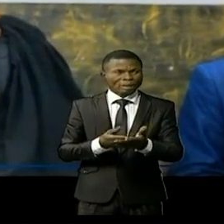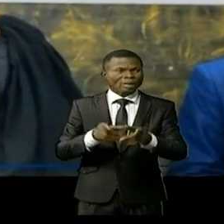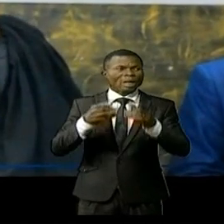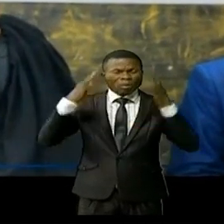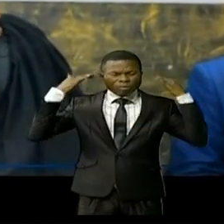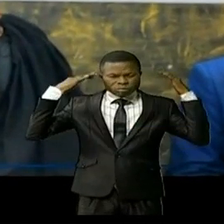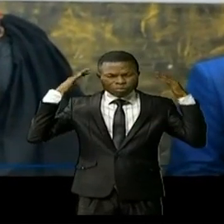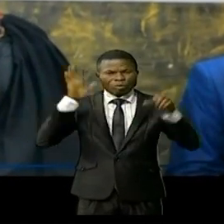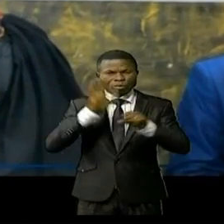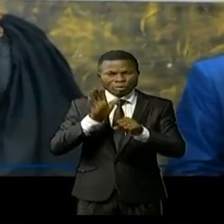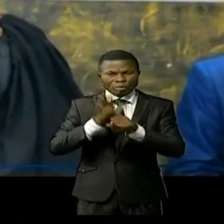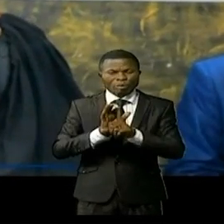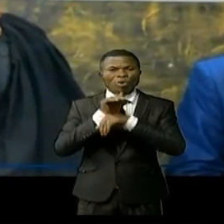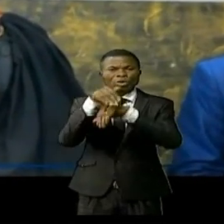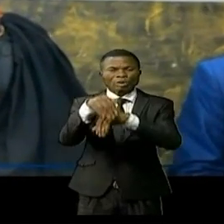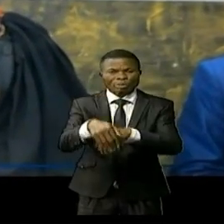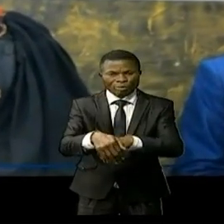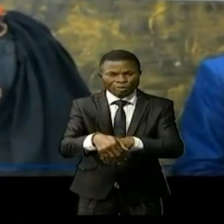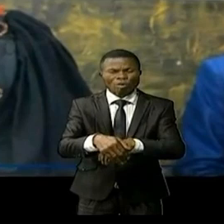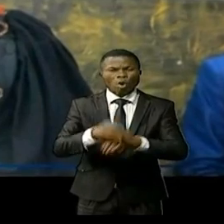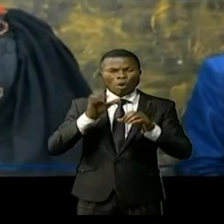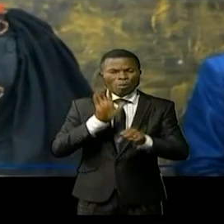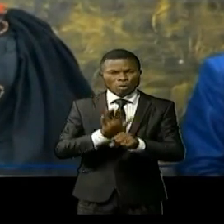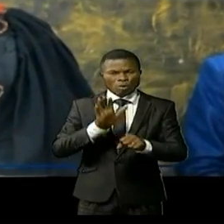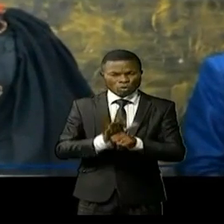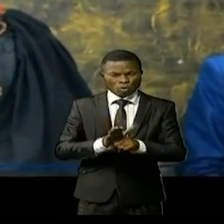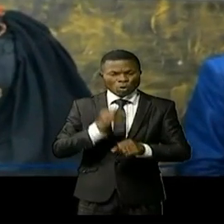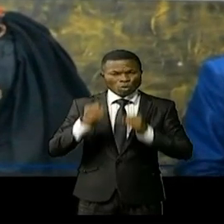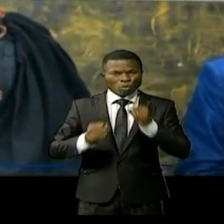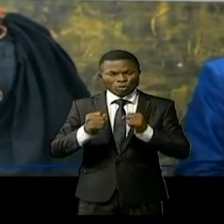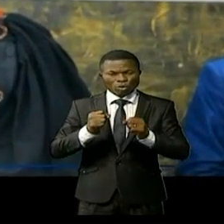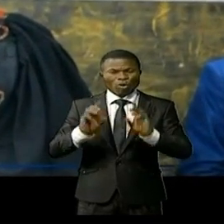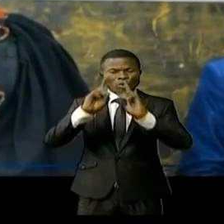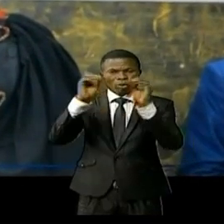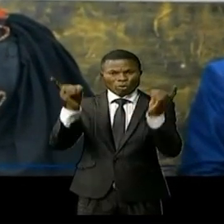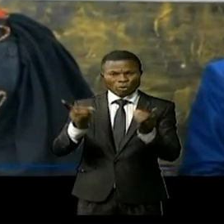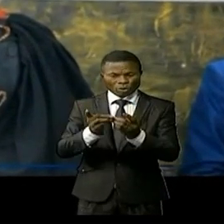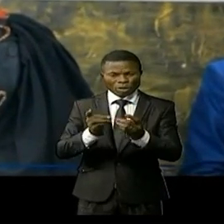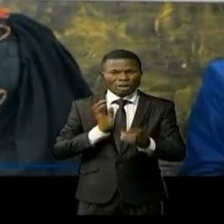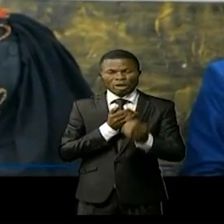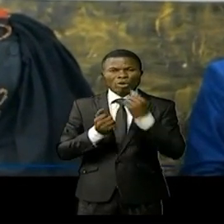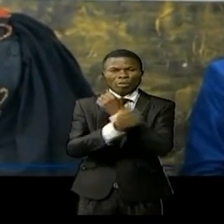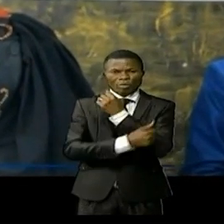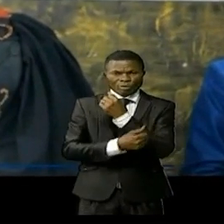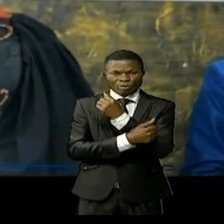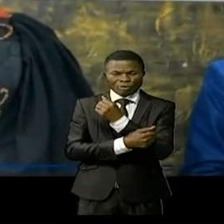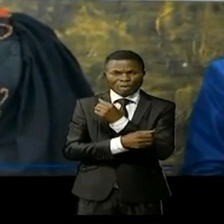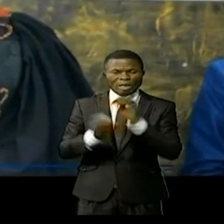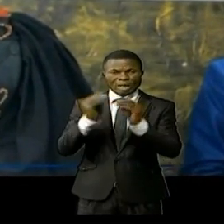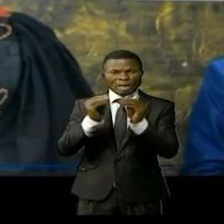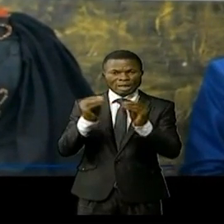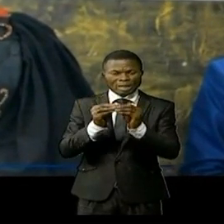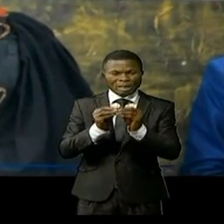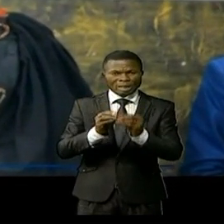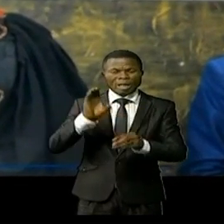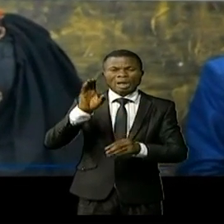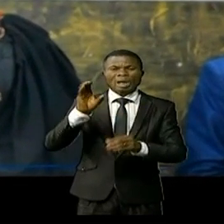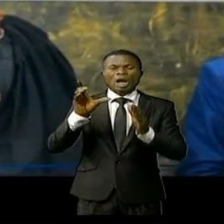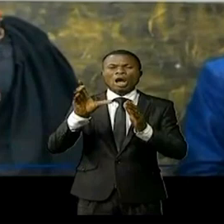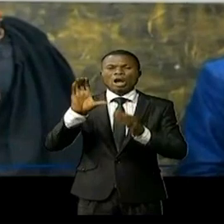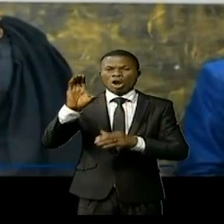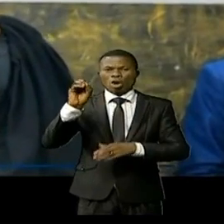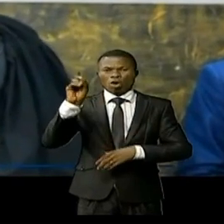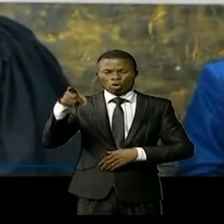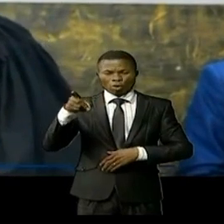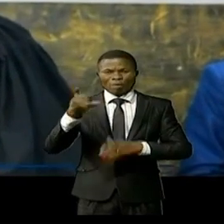de la participation active de la délégation de notre pays aux assises de COP26 tenu à